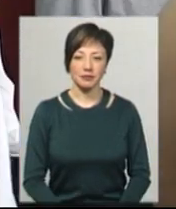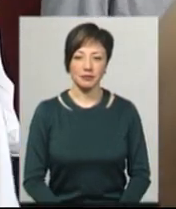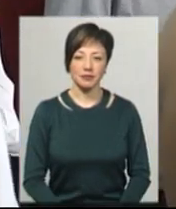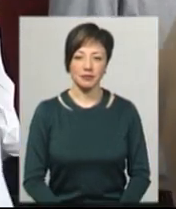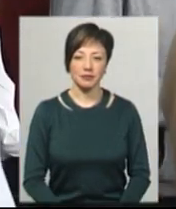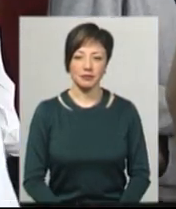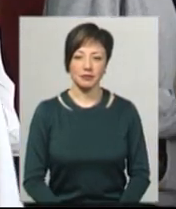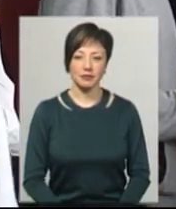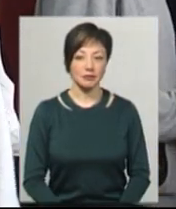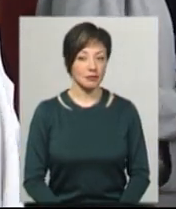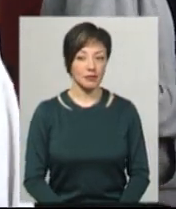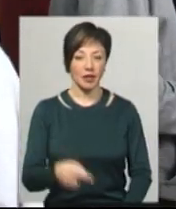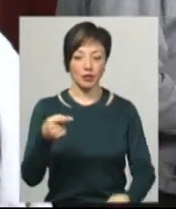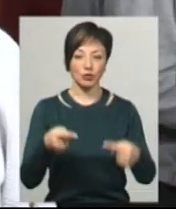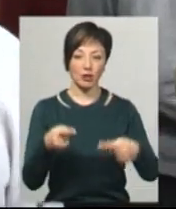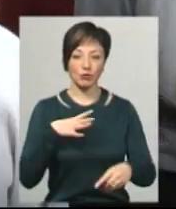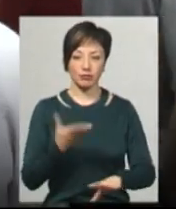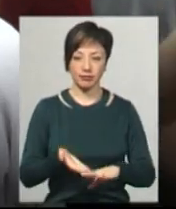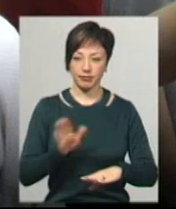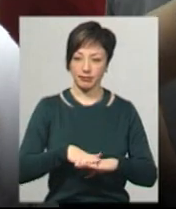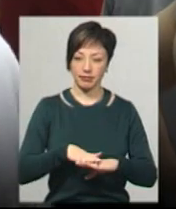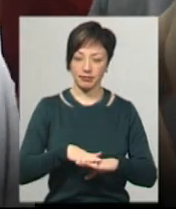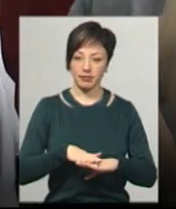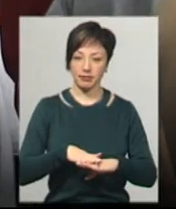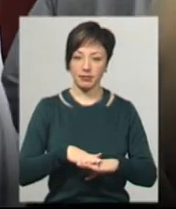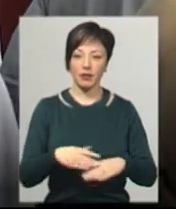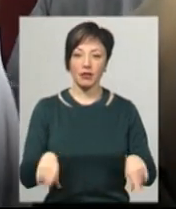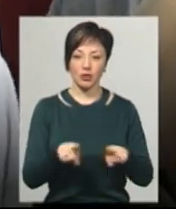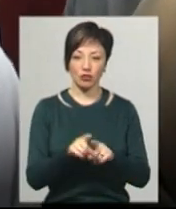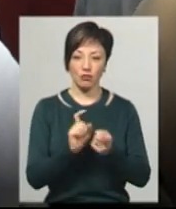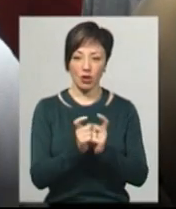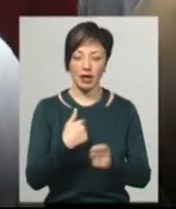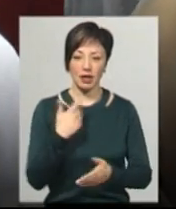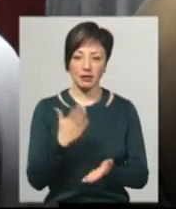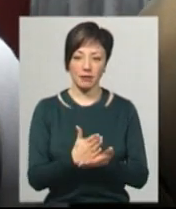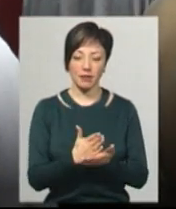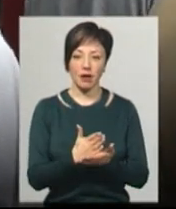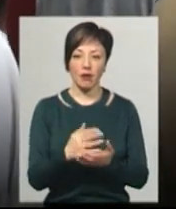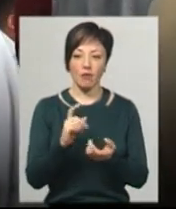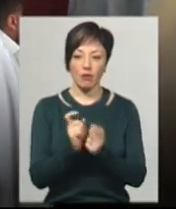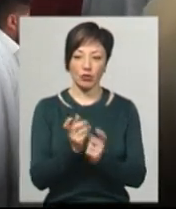Бій був тяжким, він теж борець, я сам є борцом.